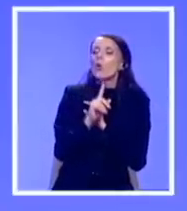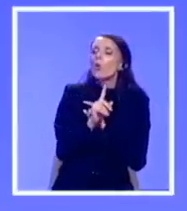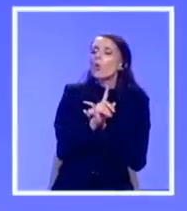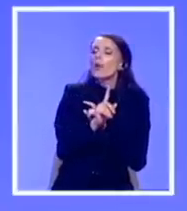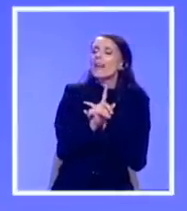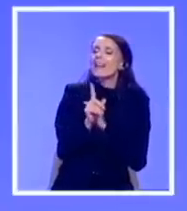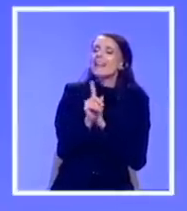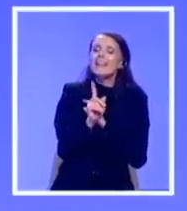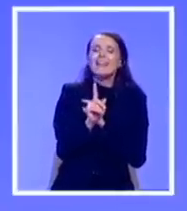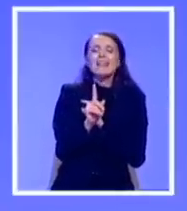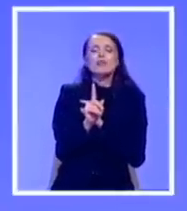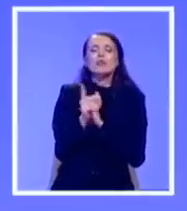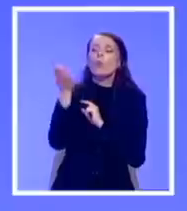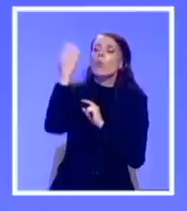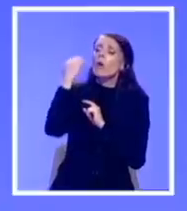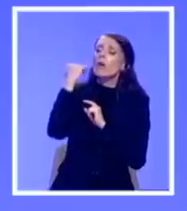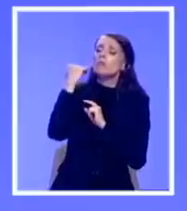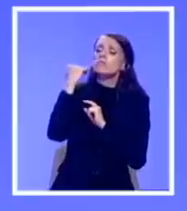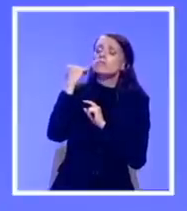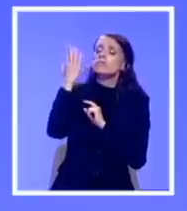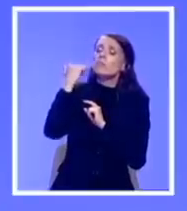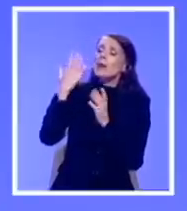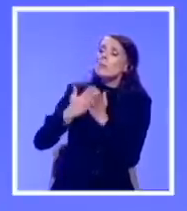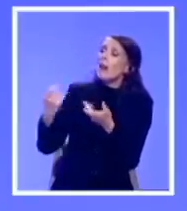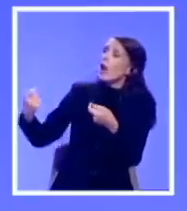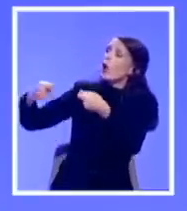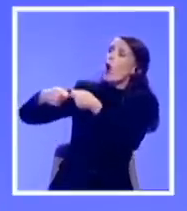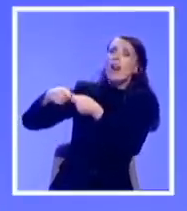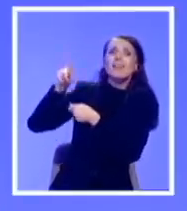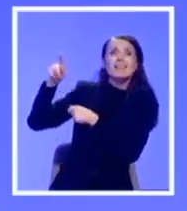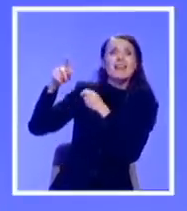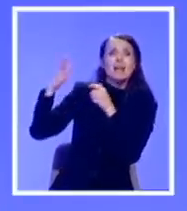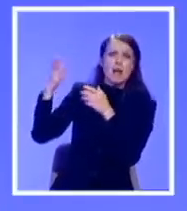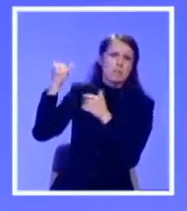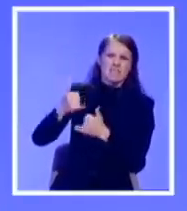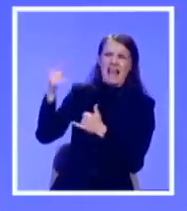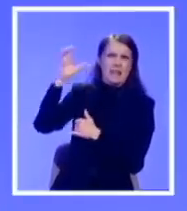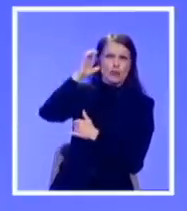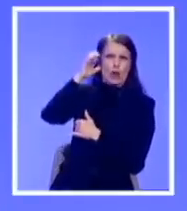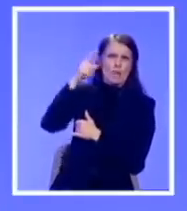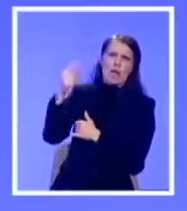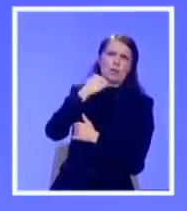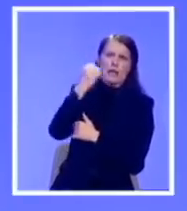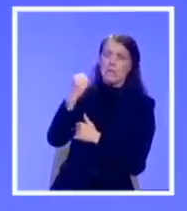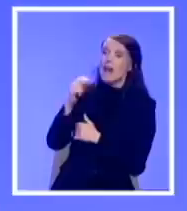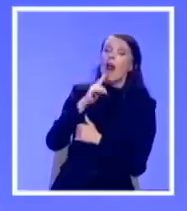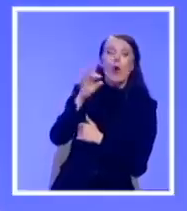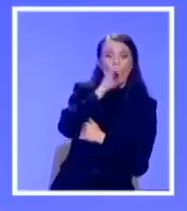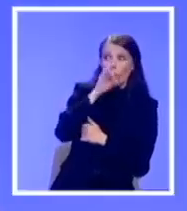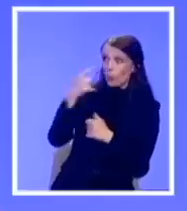koji način u bilo kakvu koaliciju sa ovim ljudima koji su, dakle, kriminogina vlast. Znači, niko ko nije bio u koaliciji sa